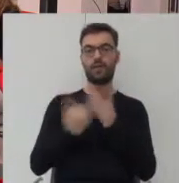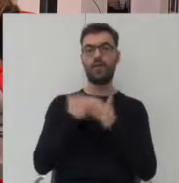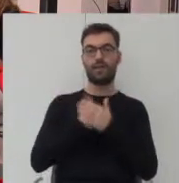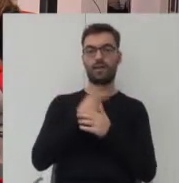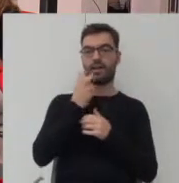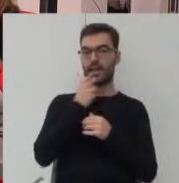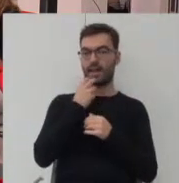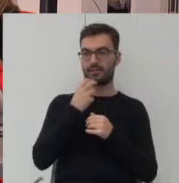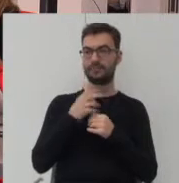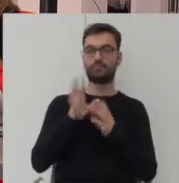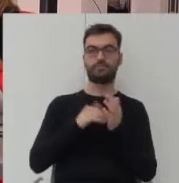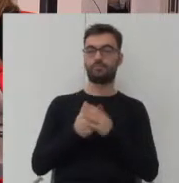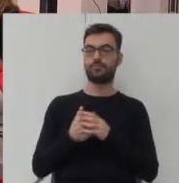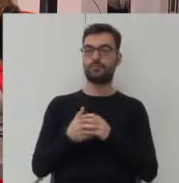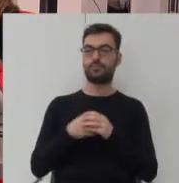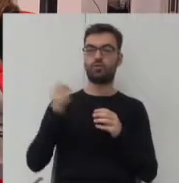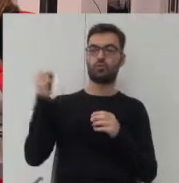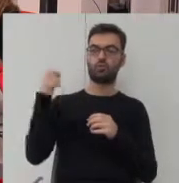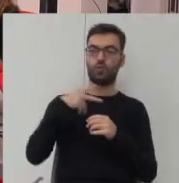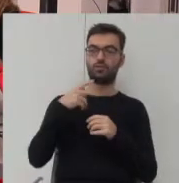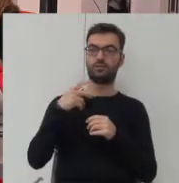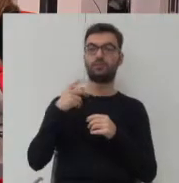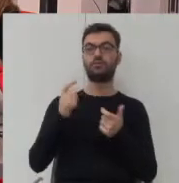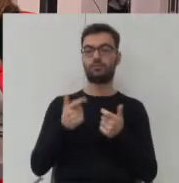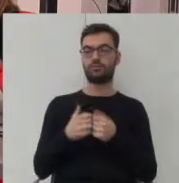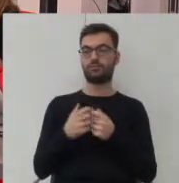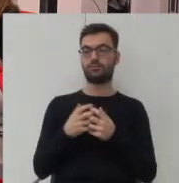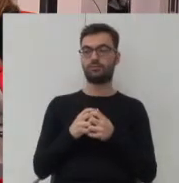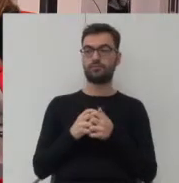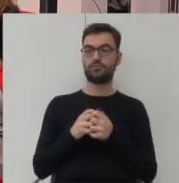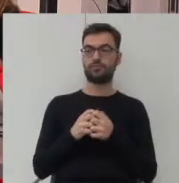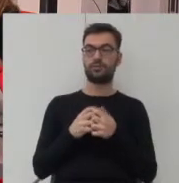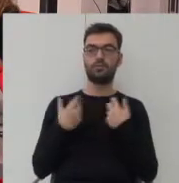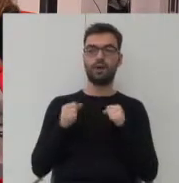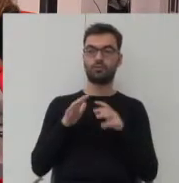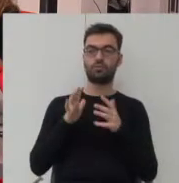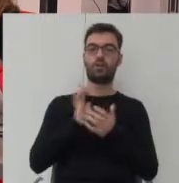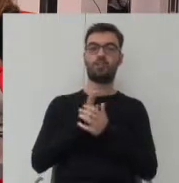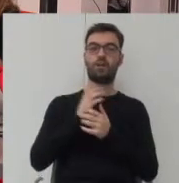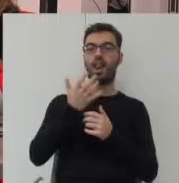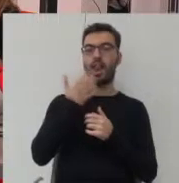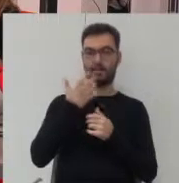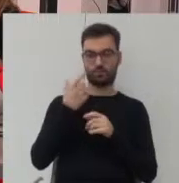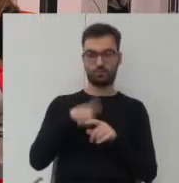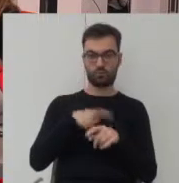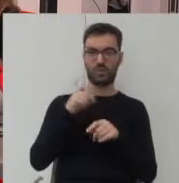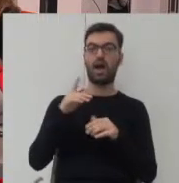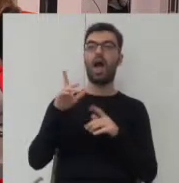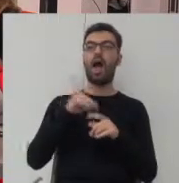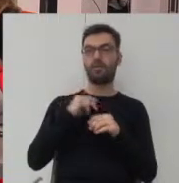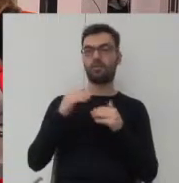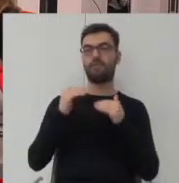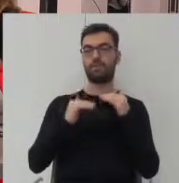energii, bo na przykład słońce ma to do siebie, że bardzo dużo się go produkuje w lecie, ale wyrównać to można jeszcze